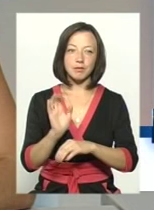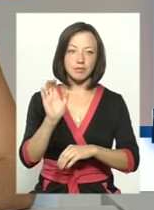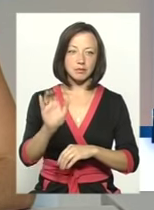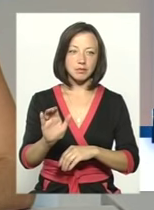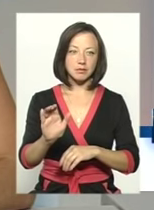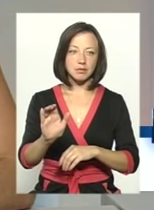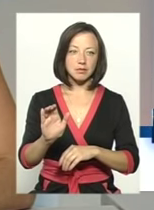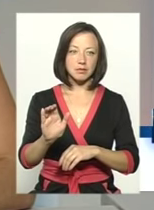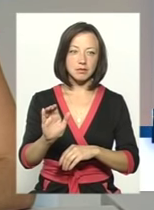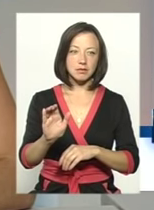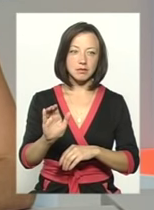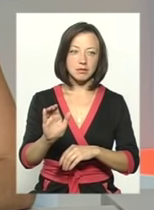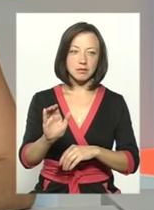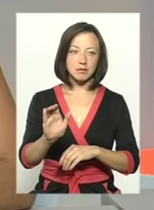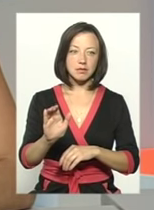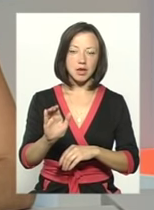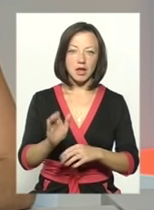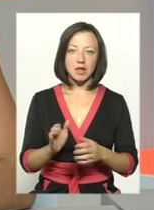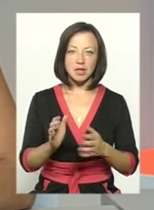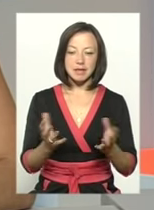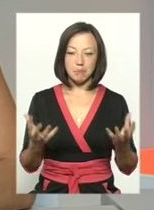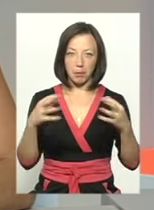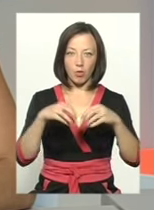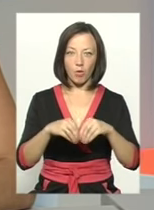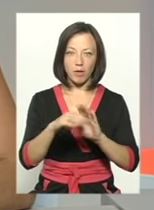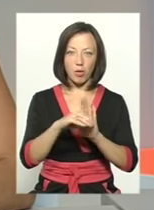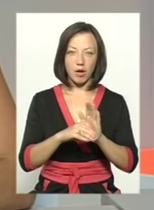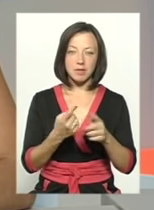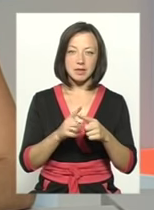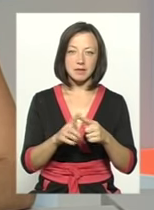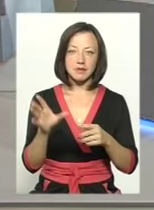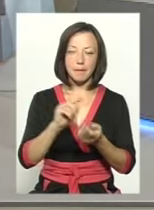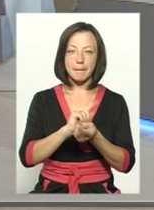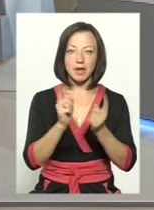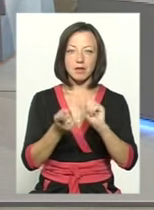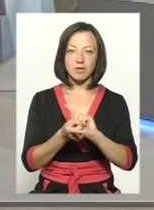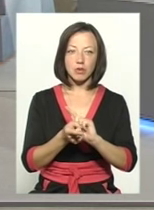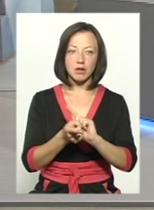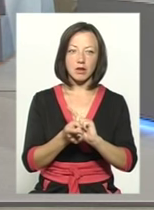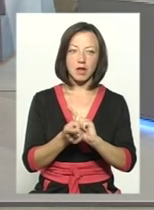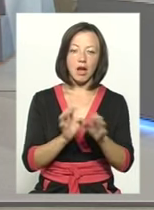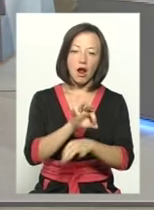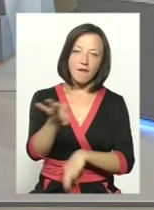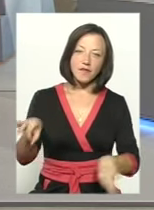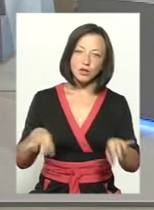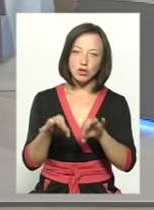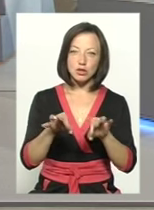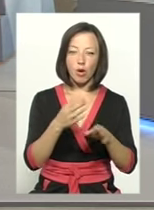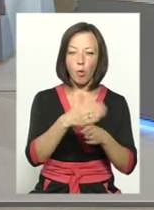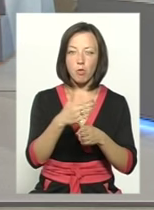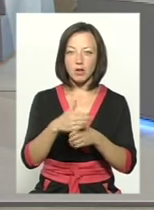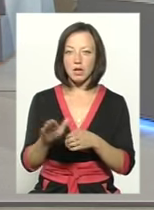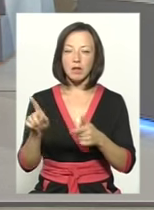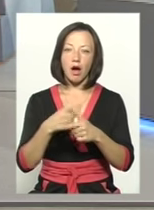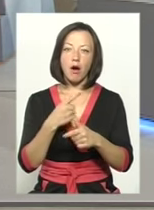збірковій програмі, і яка це все перетворює в якісь графічні компоненти, або яка виконує якісь